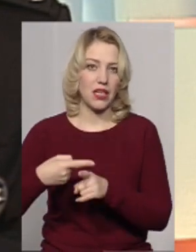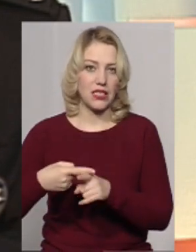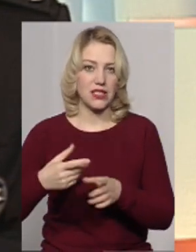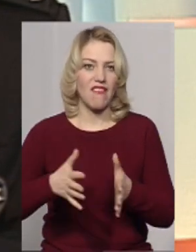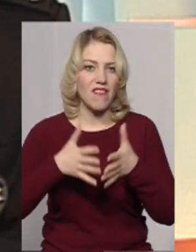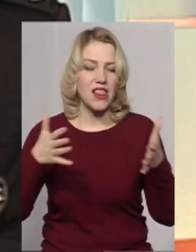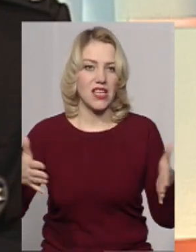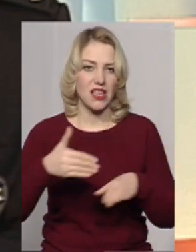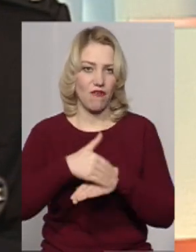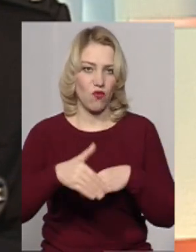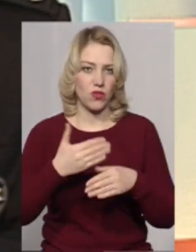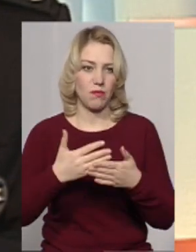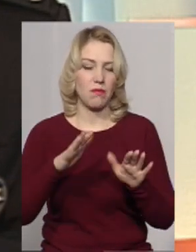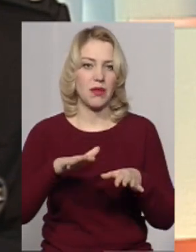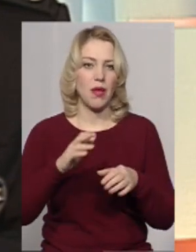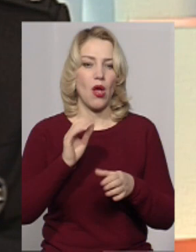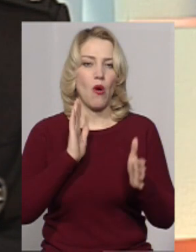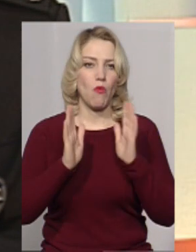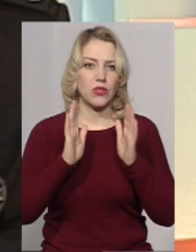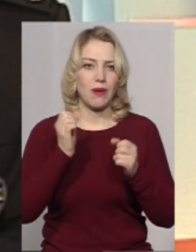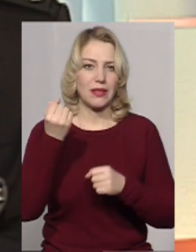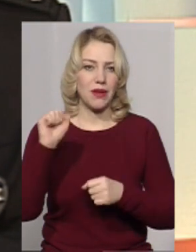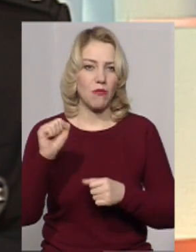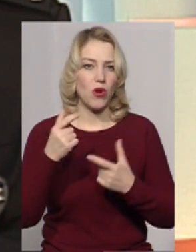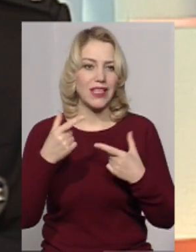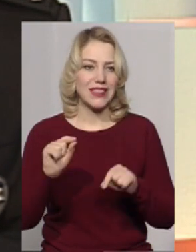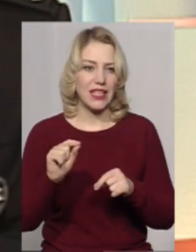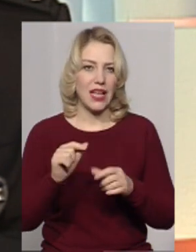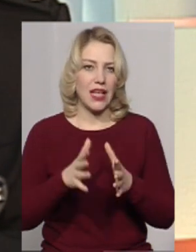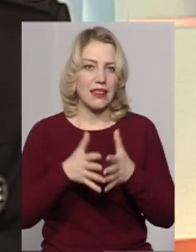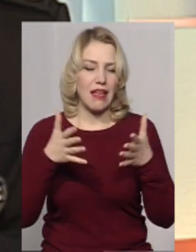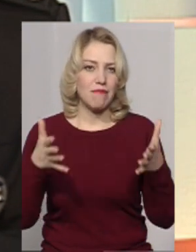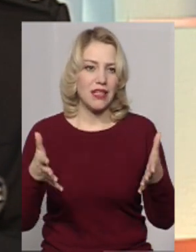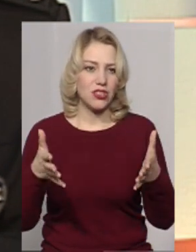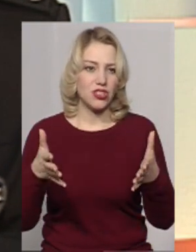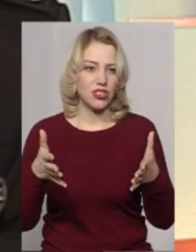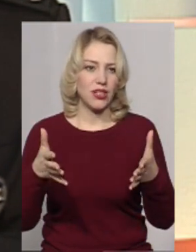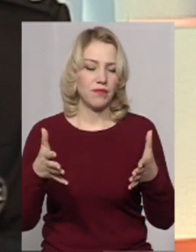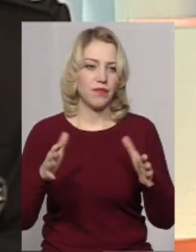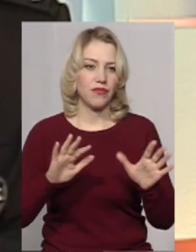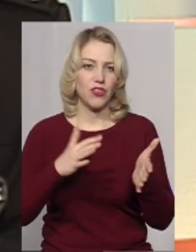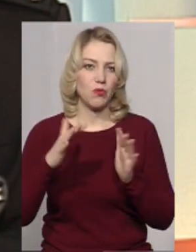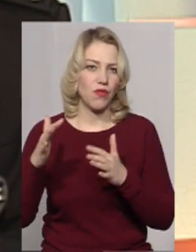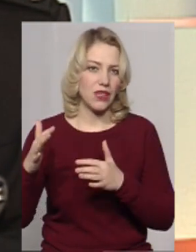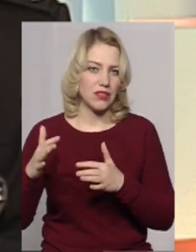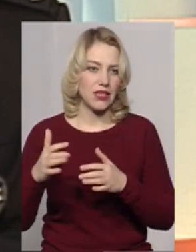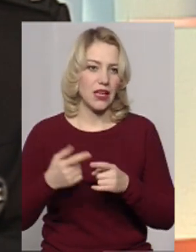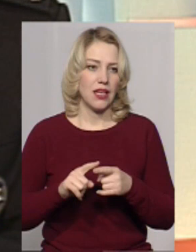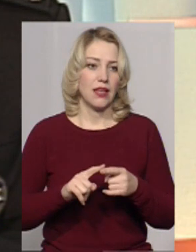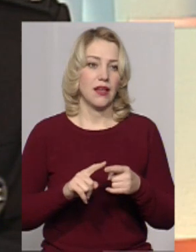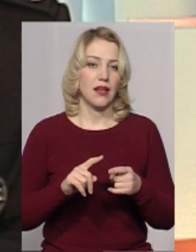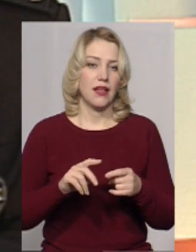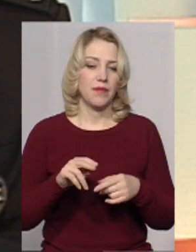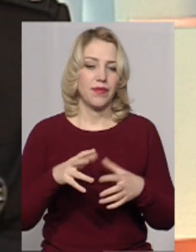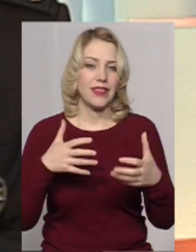місця, навіть там, наприклад, на проспекті Перемоги, де найбільше відбуваються різні ДТП